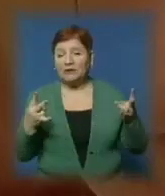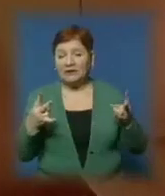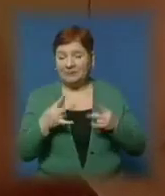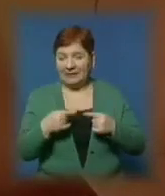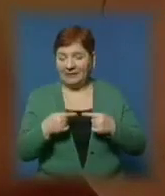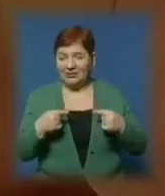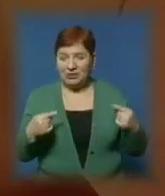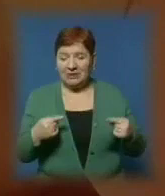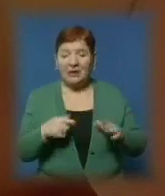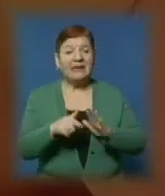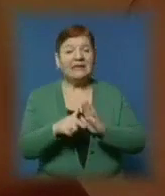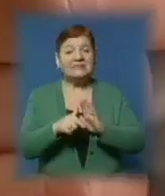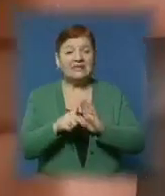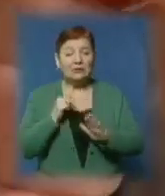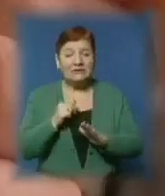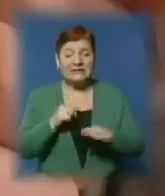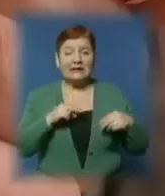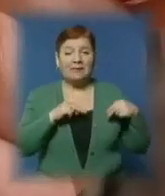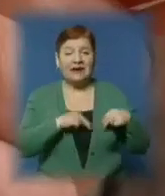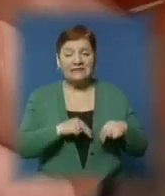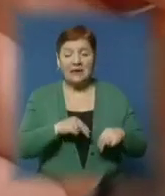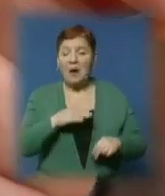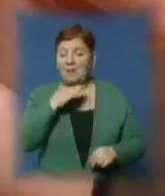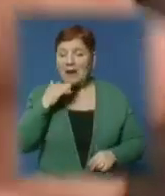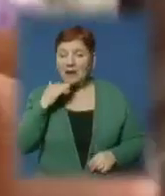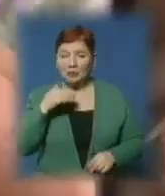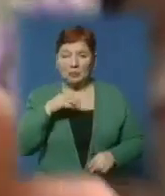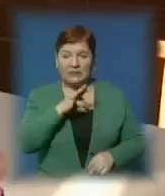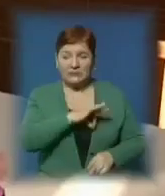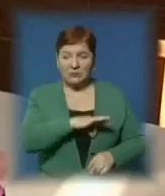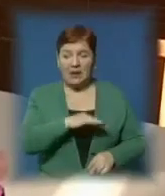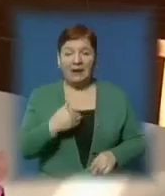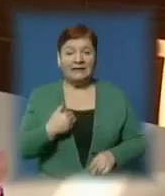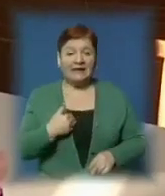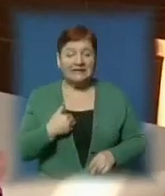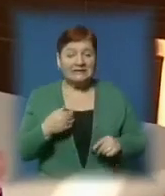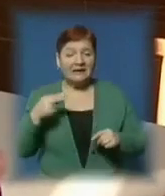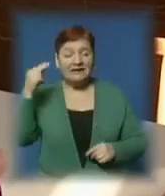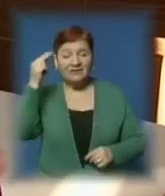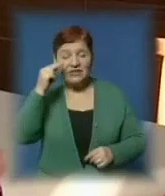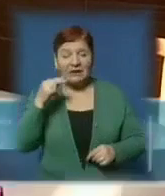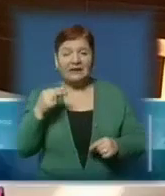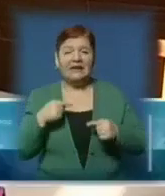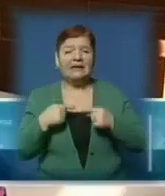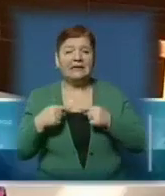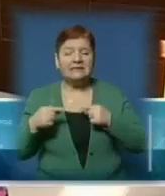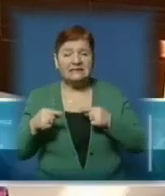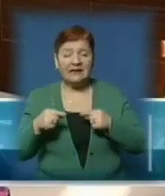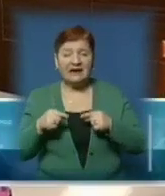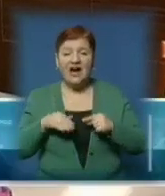речей і дізнаються на уроках праці чимало корисного. Нас навчили дуже багато різних швів. Ми